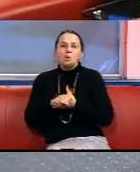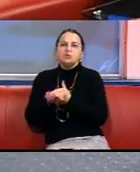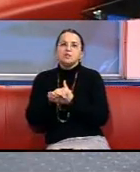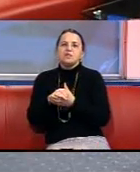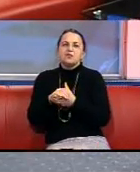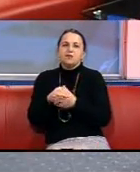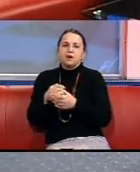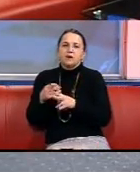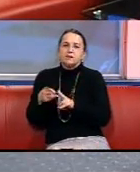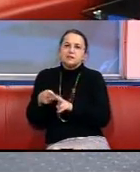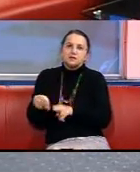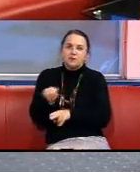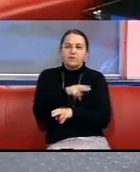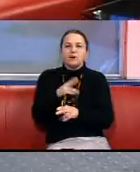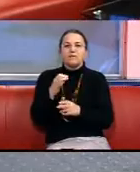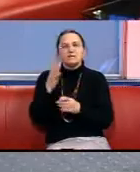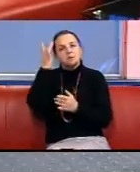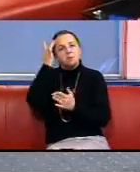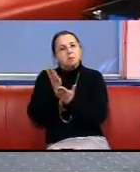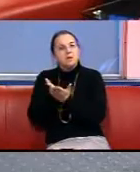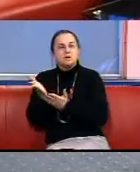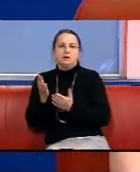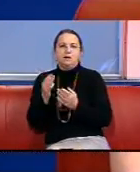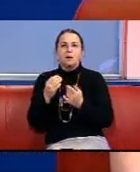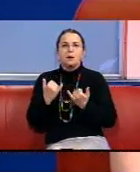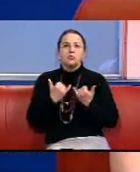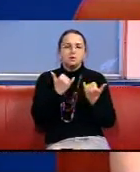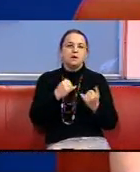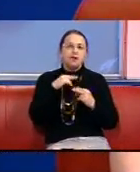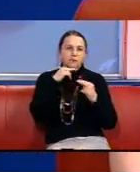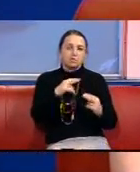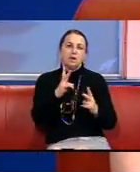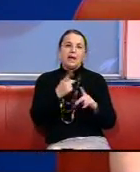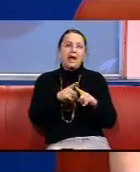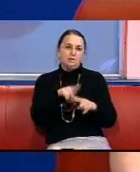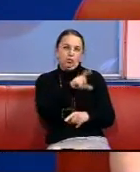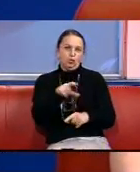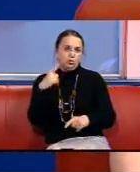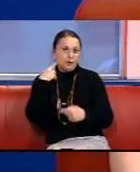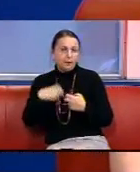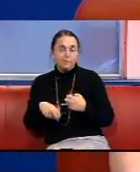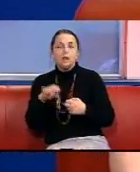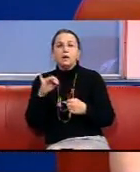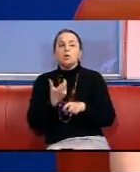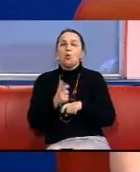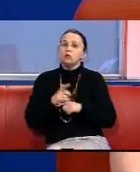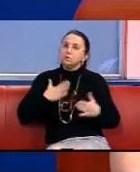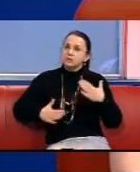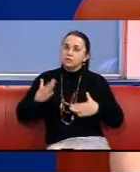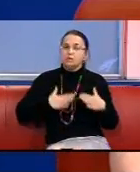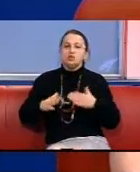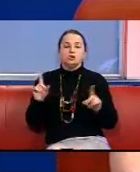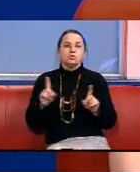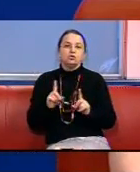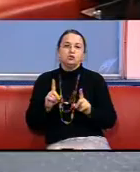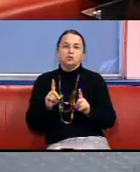сенсі приділення уваги до цих людей І дуже втішно, шановні друзі,